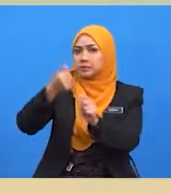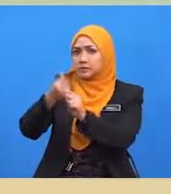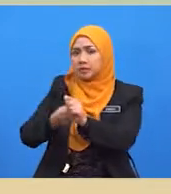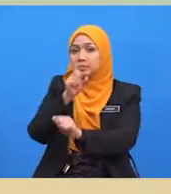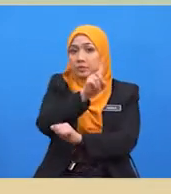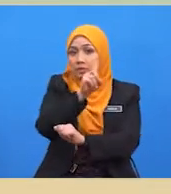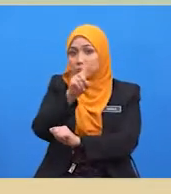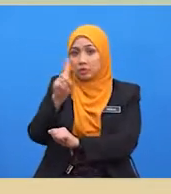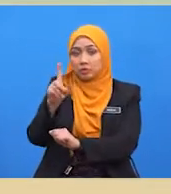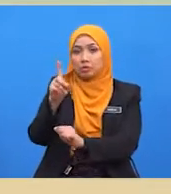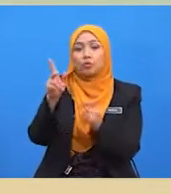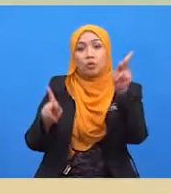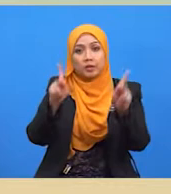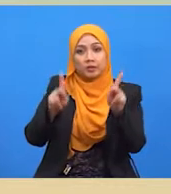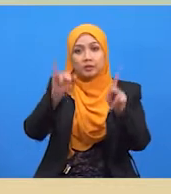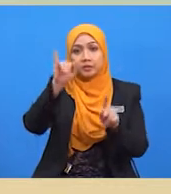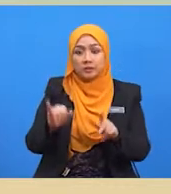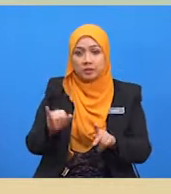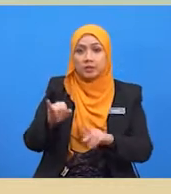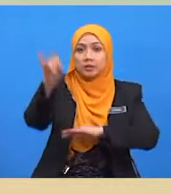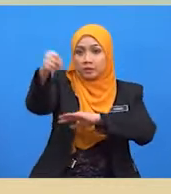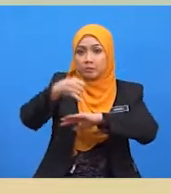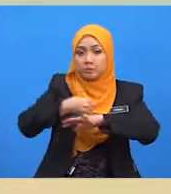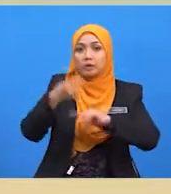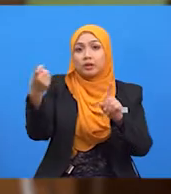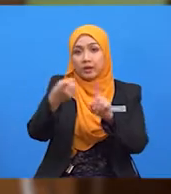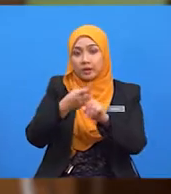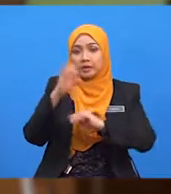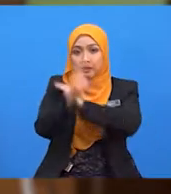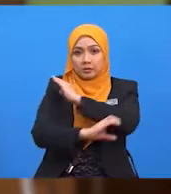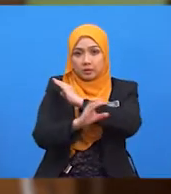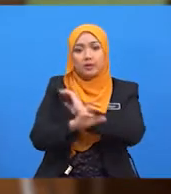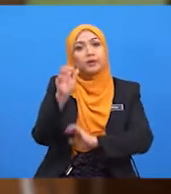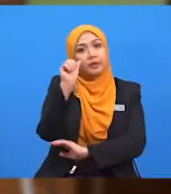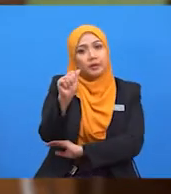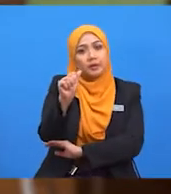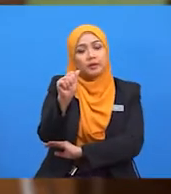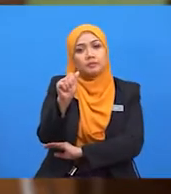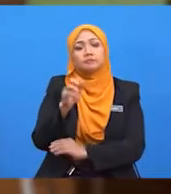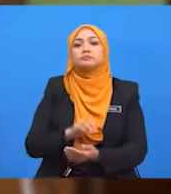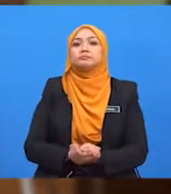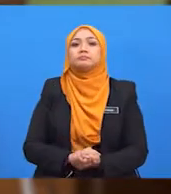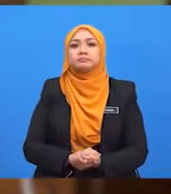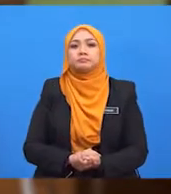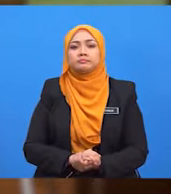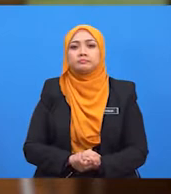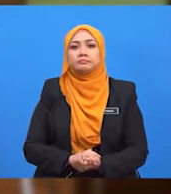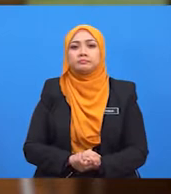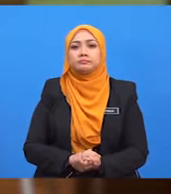satu kereta yang diimport dari negara A. Apa kata pelajar?